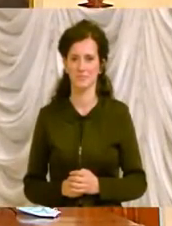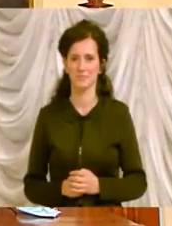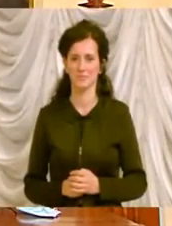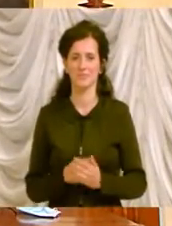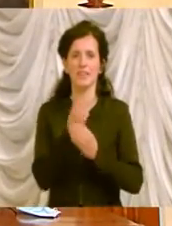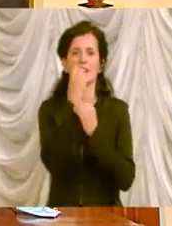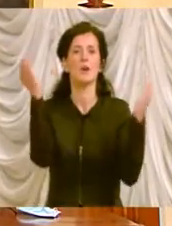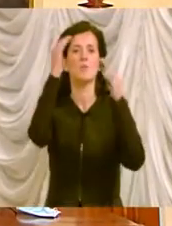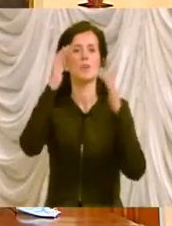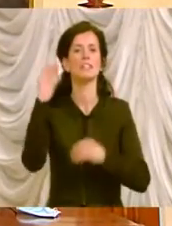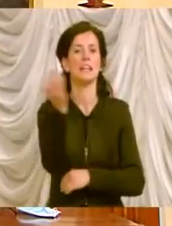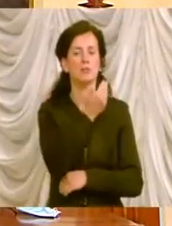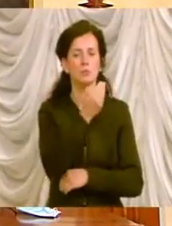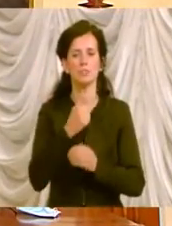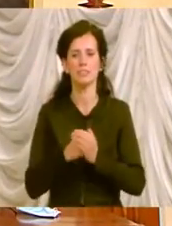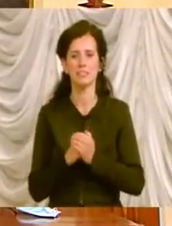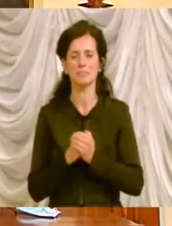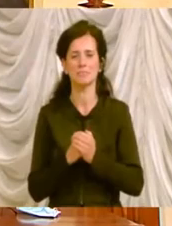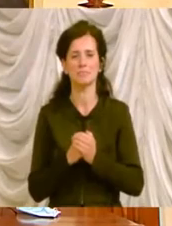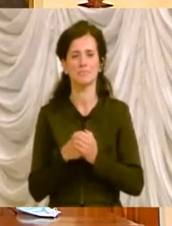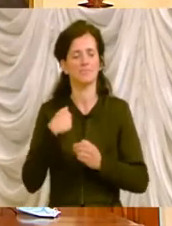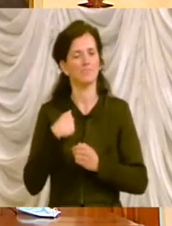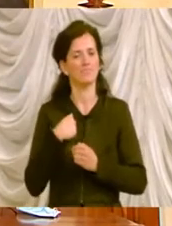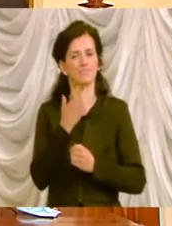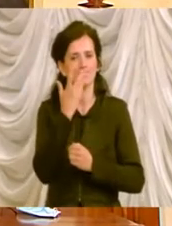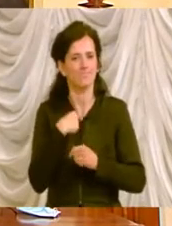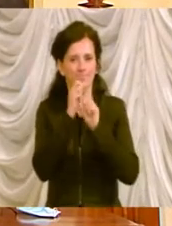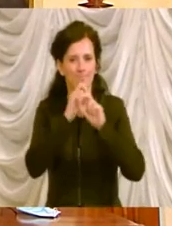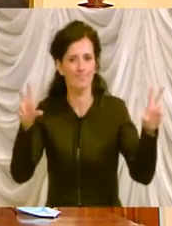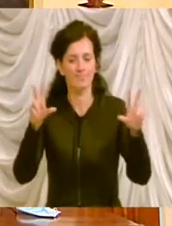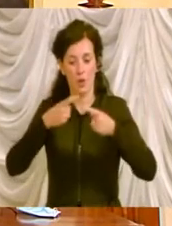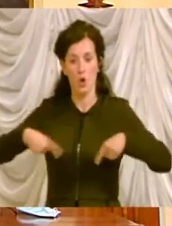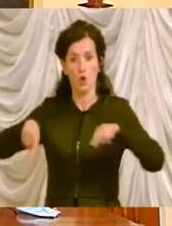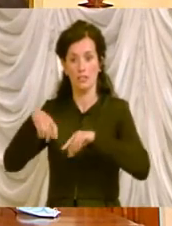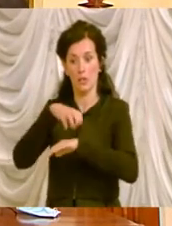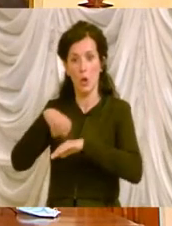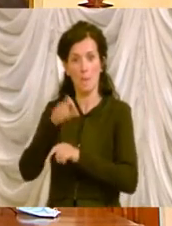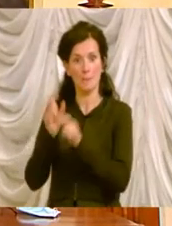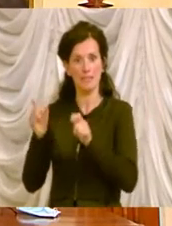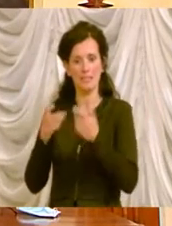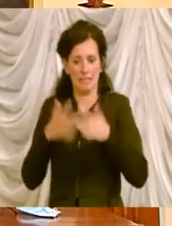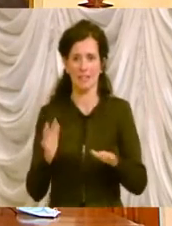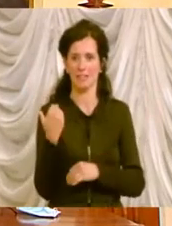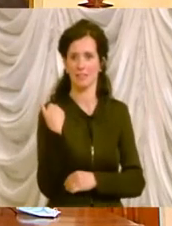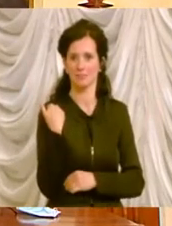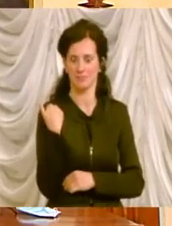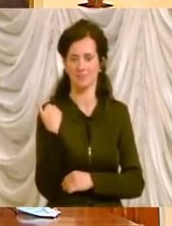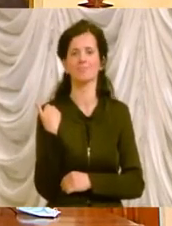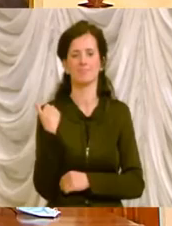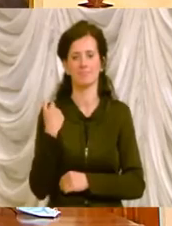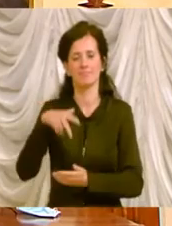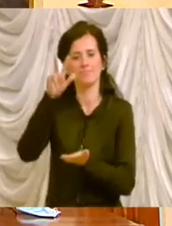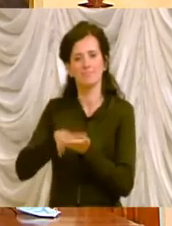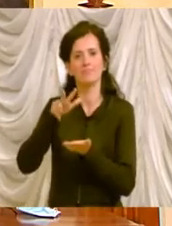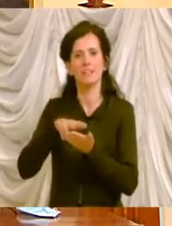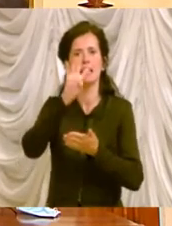Buonasera a tutti, sono lieto di annunciare che nel Consiglio dei Ministri, che si è appena concluso, abbiamo approvato